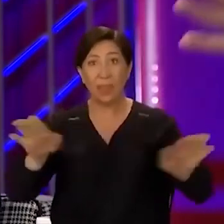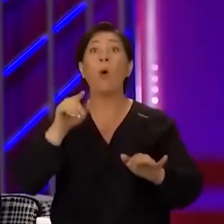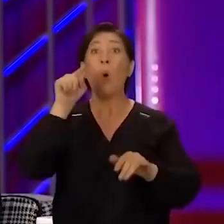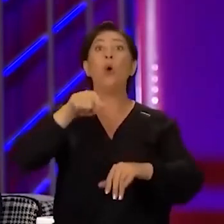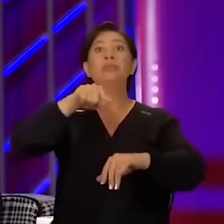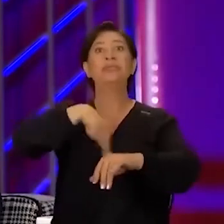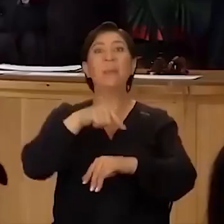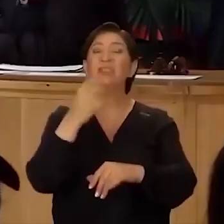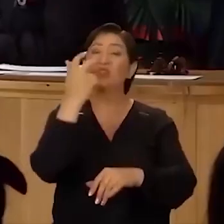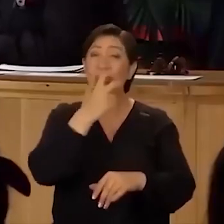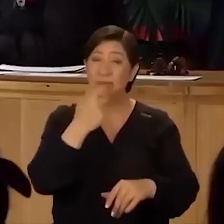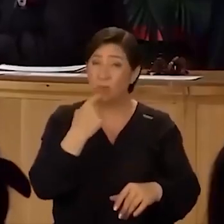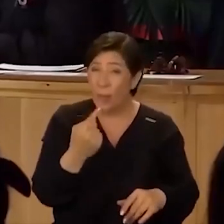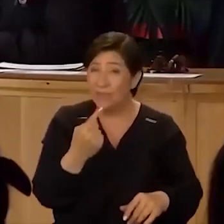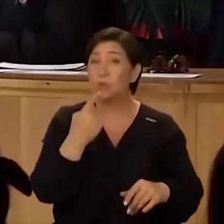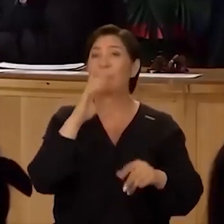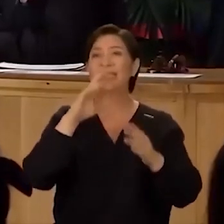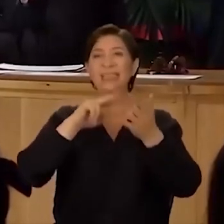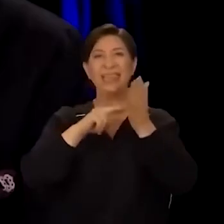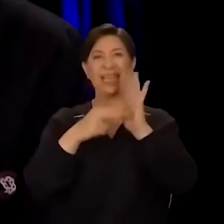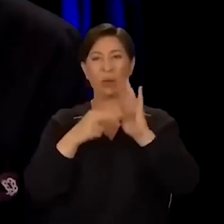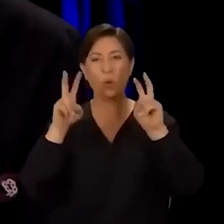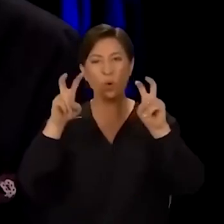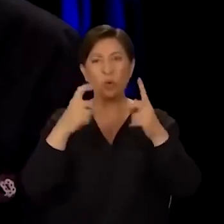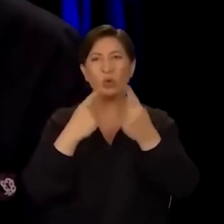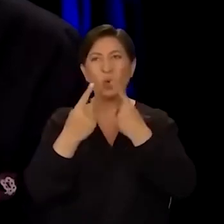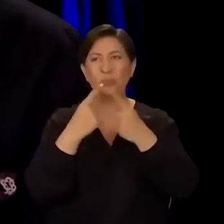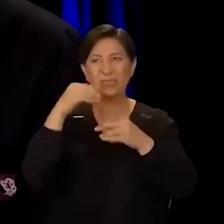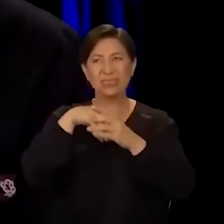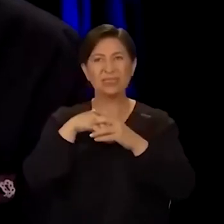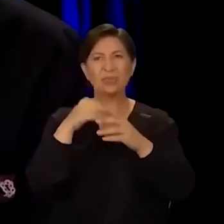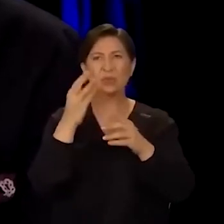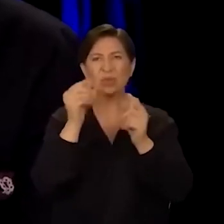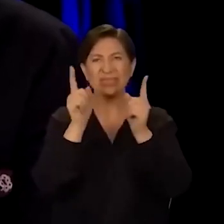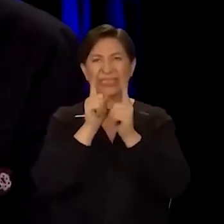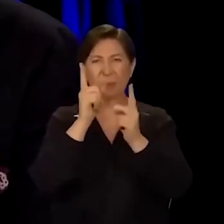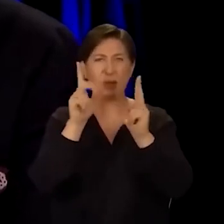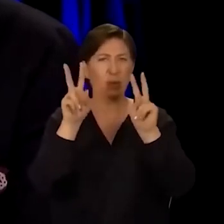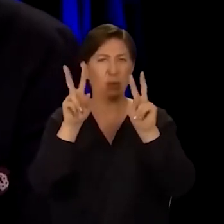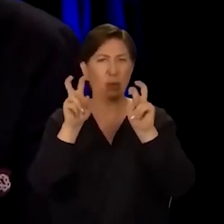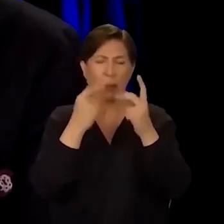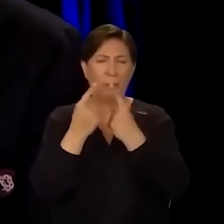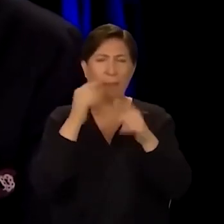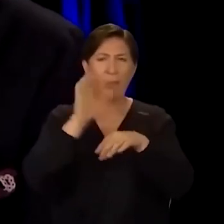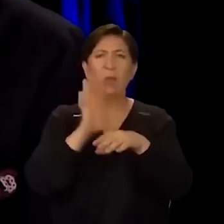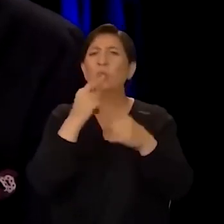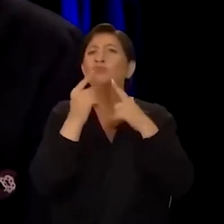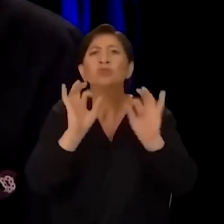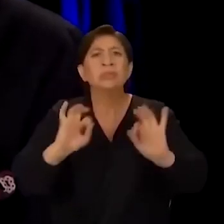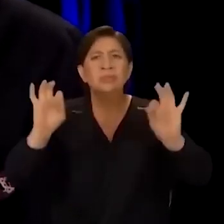ve işte acaba şarkı söyleyeyim mi şarkı söyleyeyim mi teknik bir şey konuşmak için çok kısa bir konuşma yaptık. Onun dışında konuşmuyoruz neredeyse.